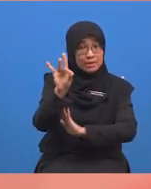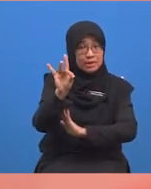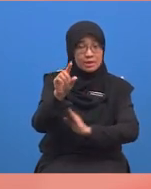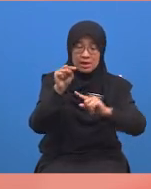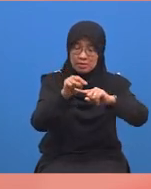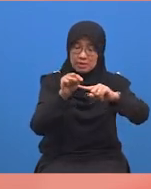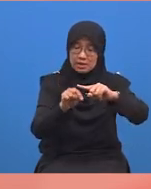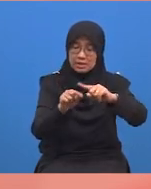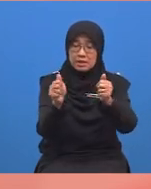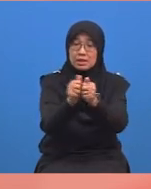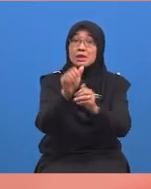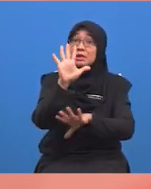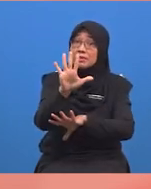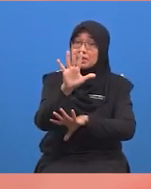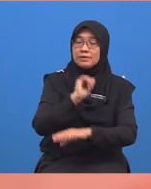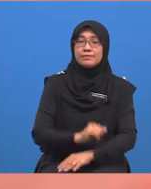dengan lima.